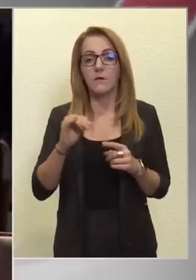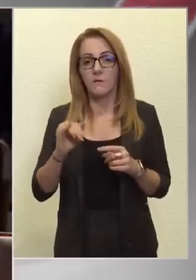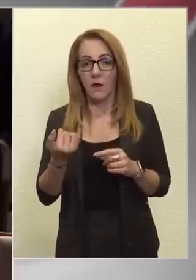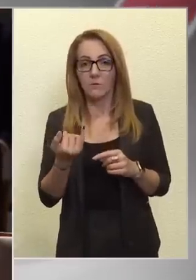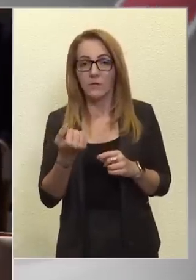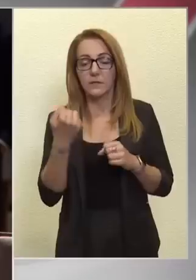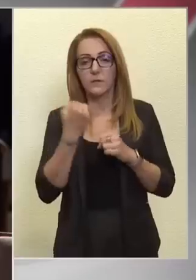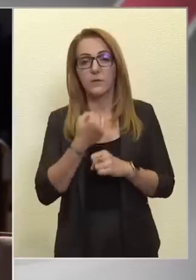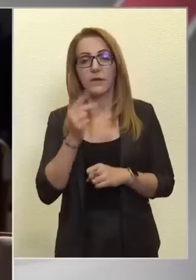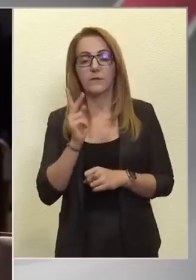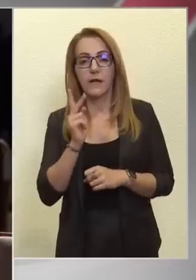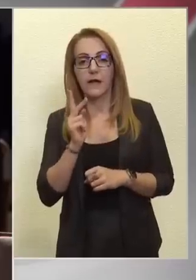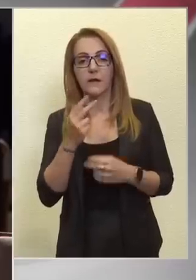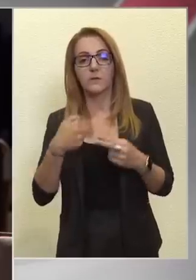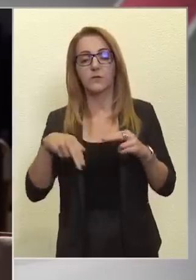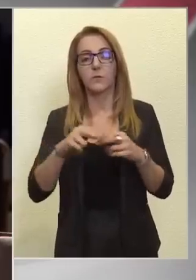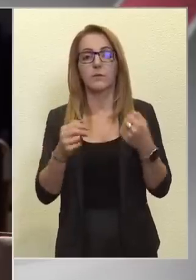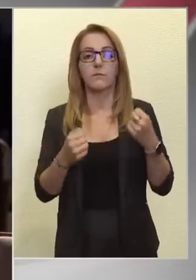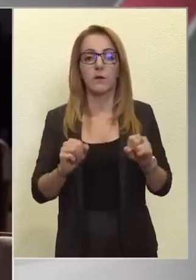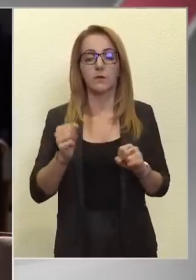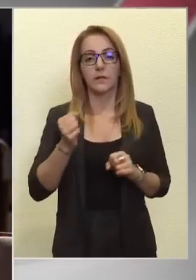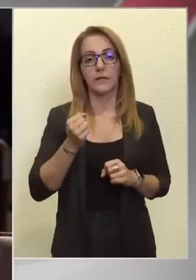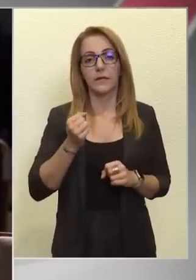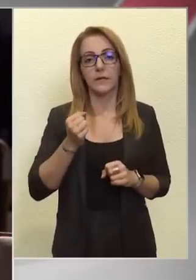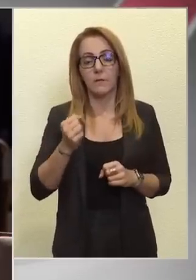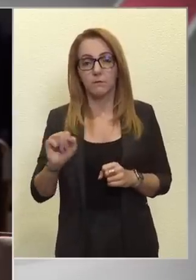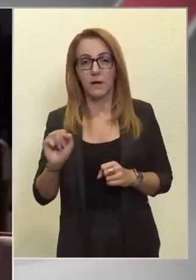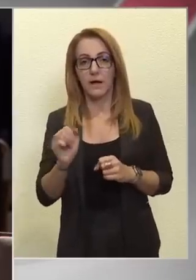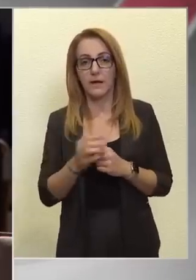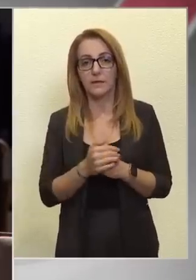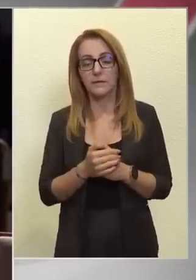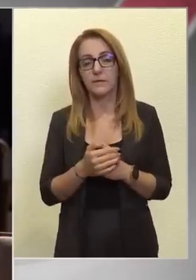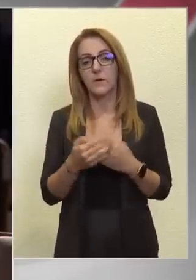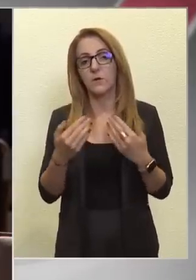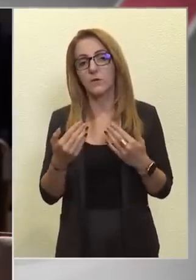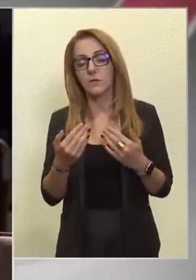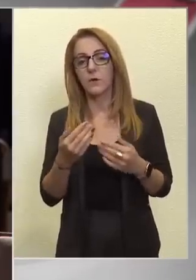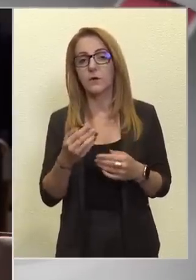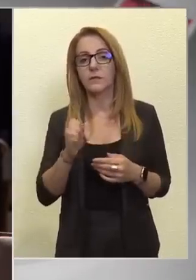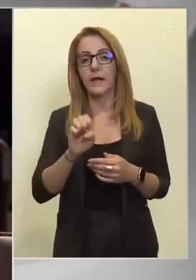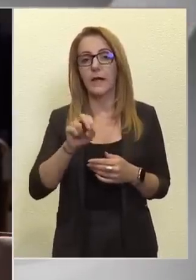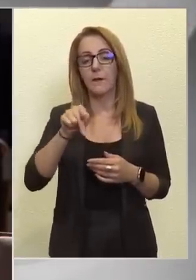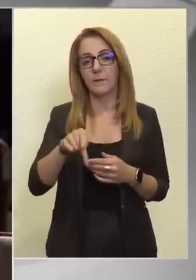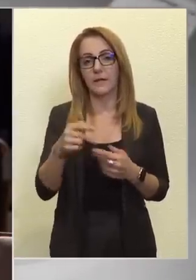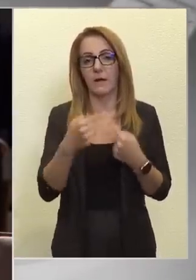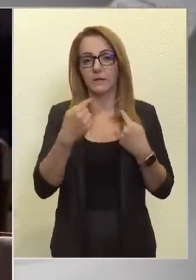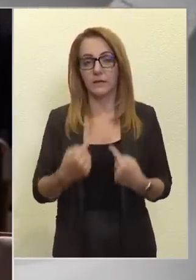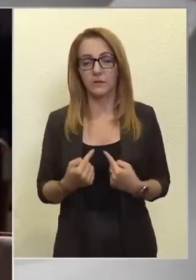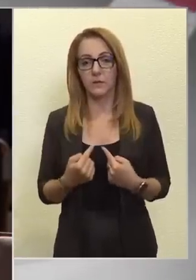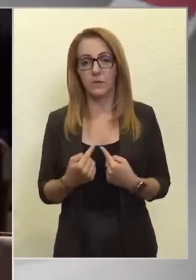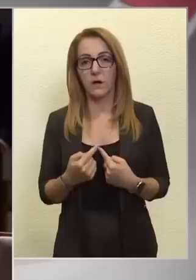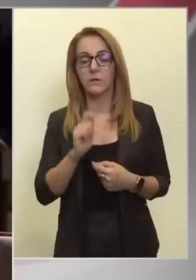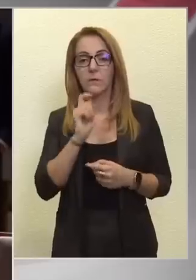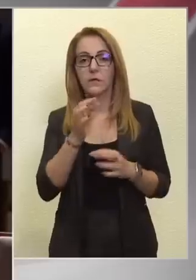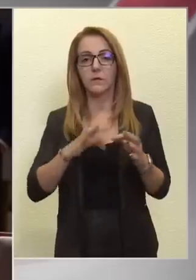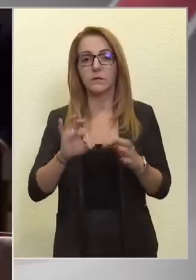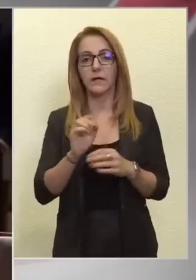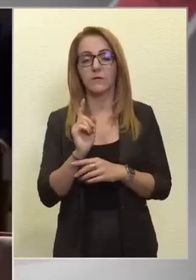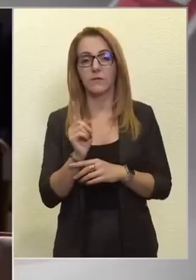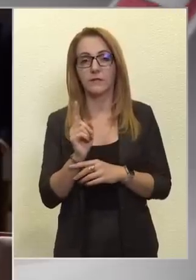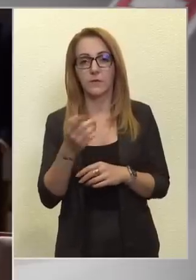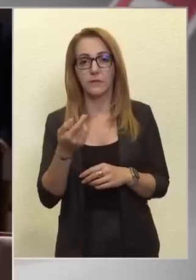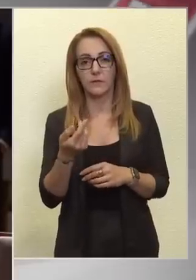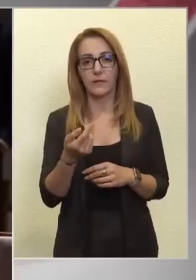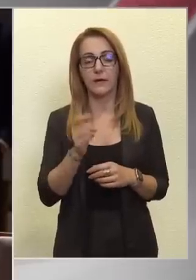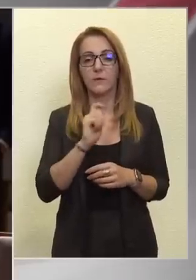a többi baloldali párt meglehetősen örömmel vette tudomásul azokat az EP határozatokat, miszerint Magyarországon felszólították a bizottságot, hogy